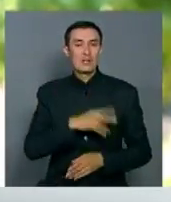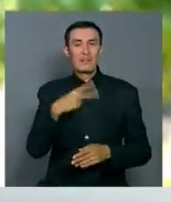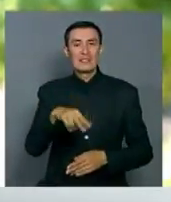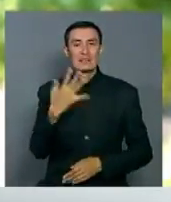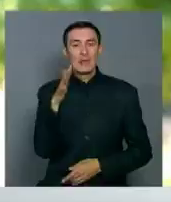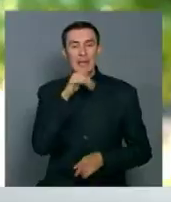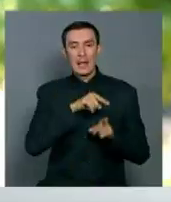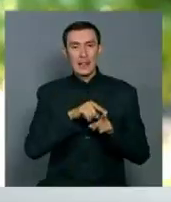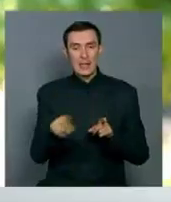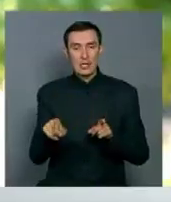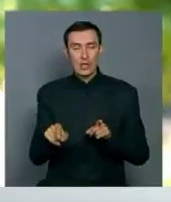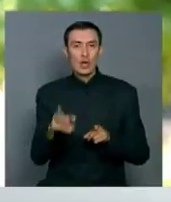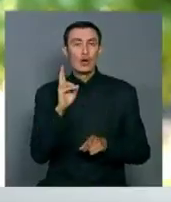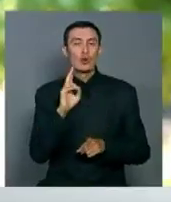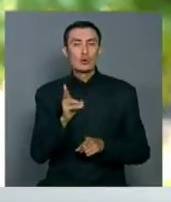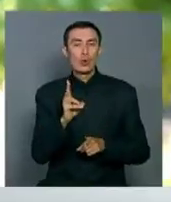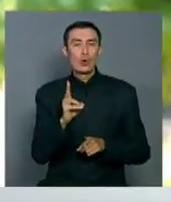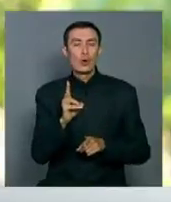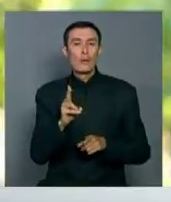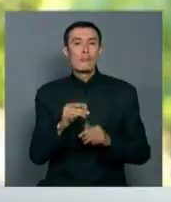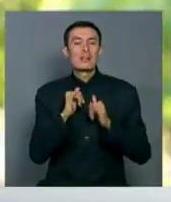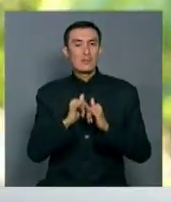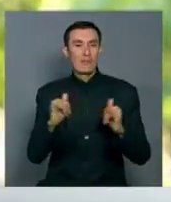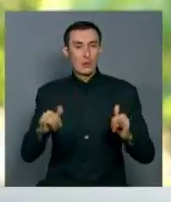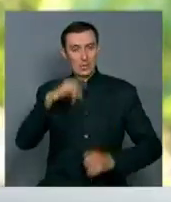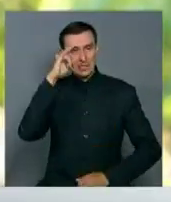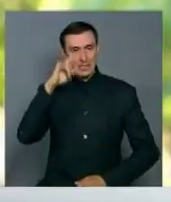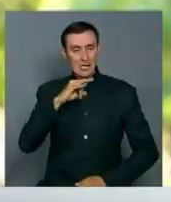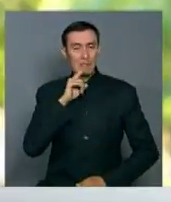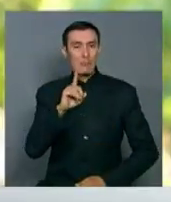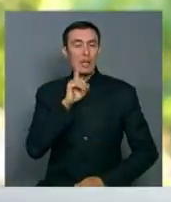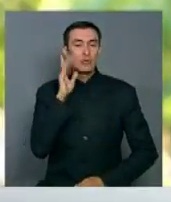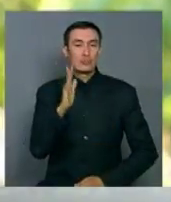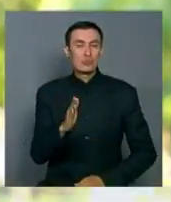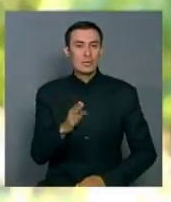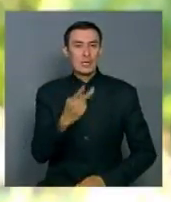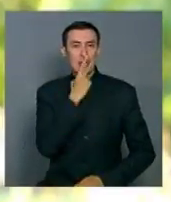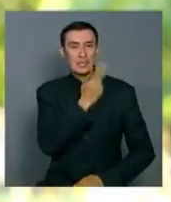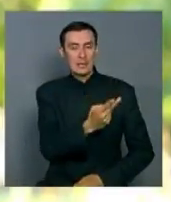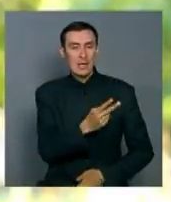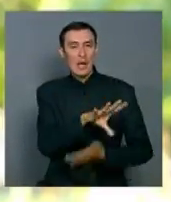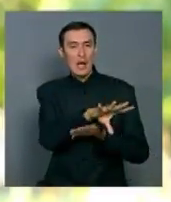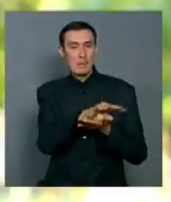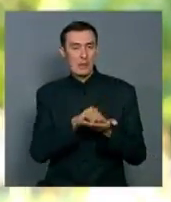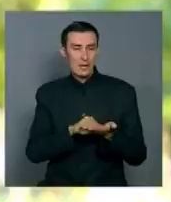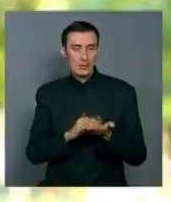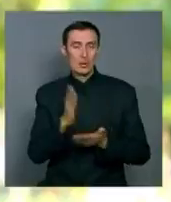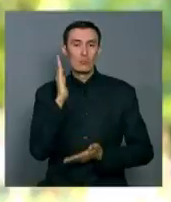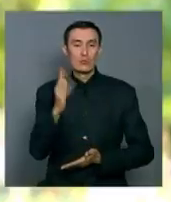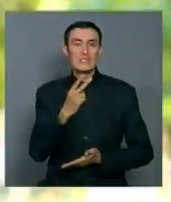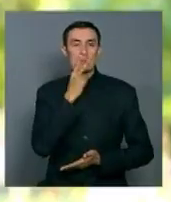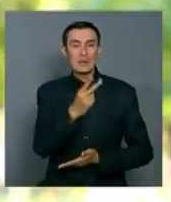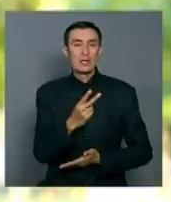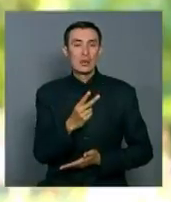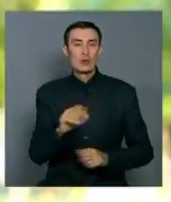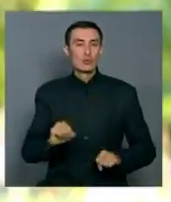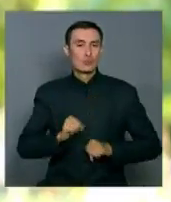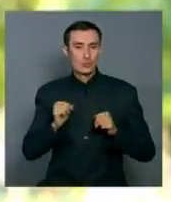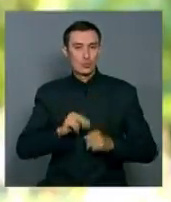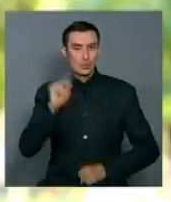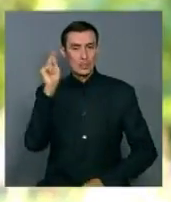родил Казахстан. Молодежь, она будет на них опираться, она будет смотреть на их пример.